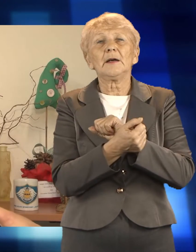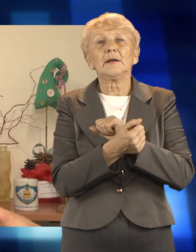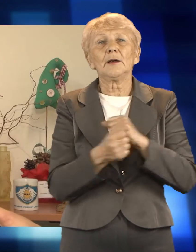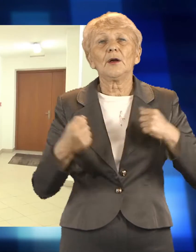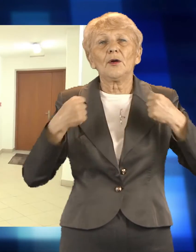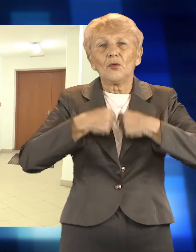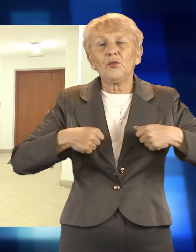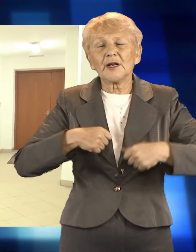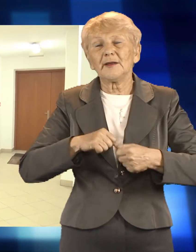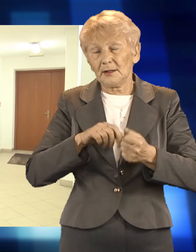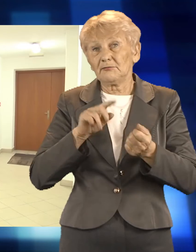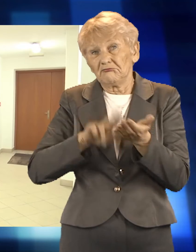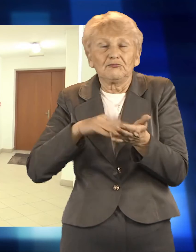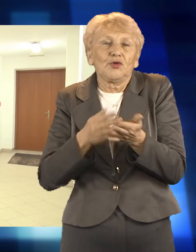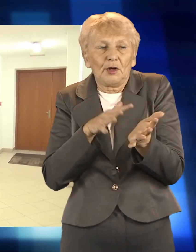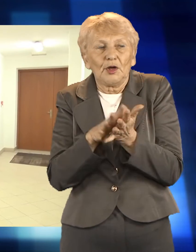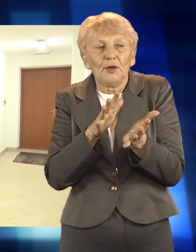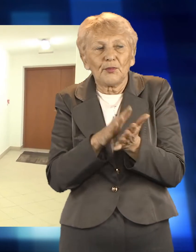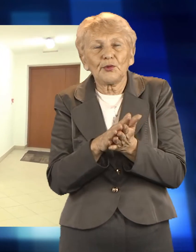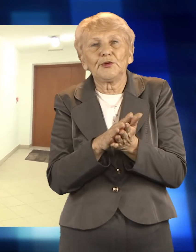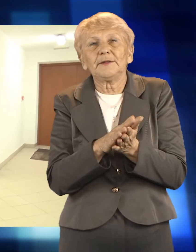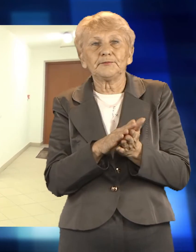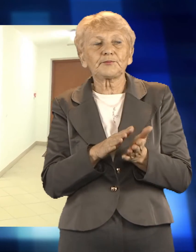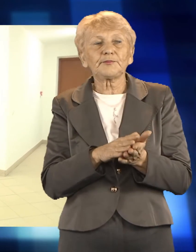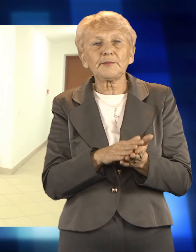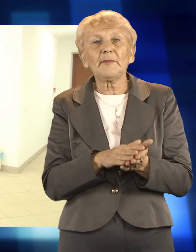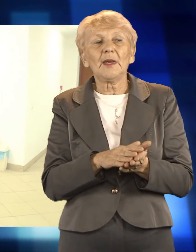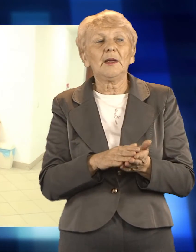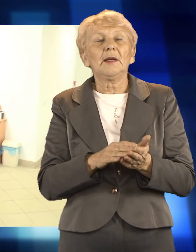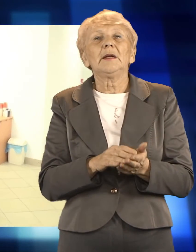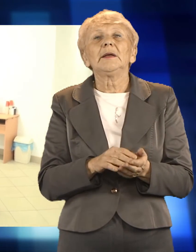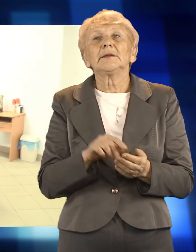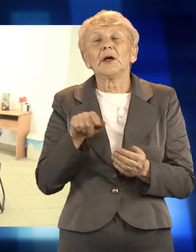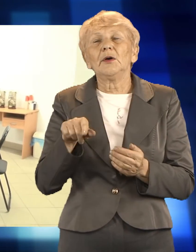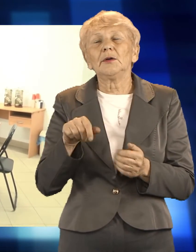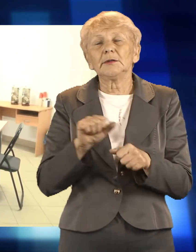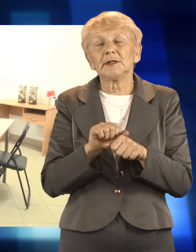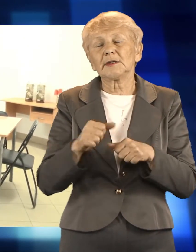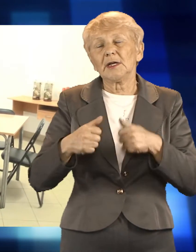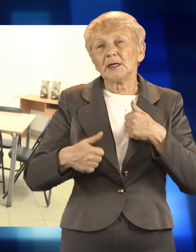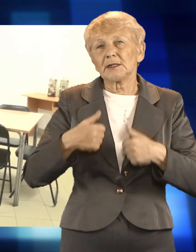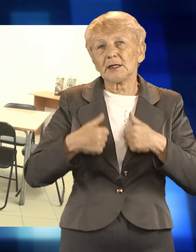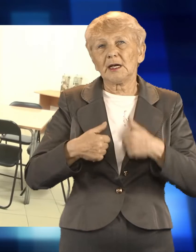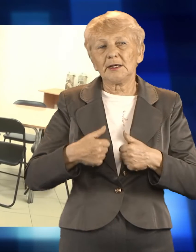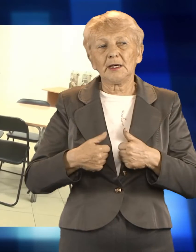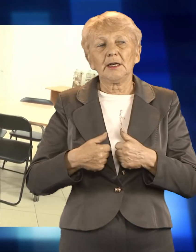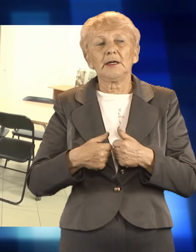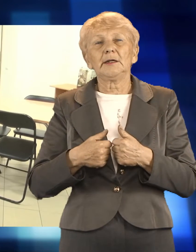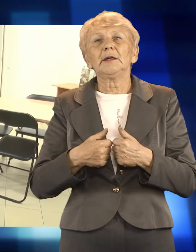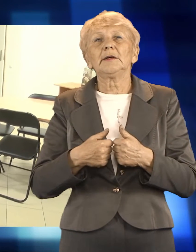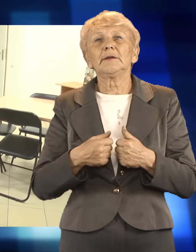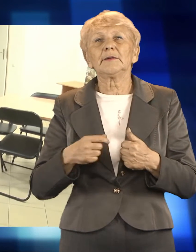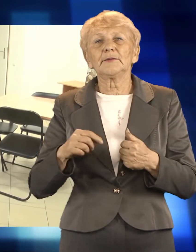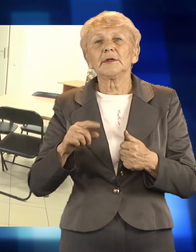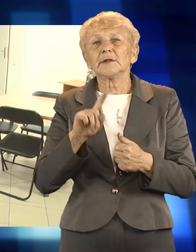zabiegi higieniczne. Taka forma pomocy to nowość w naszym mieście, a w ramach ogłoszonego przez magistrat konkursu zadanie to realizuje Stowarzyszenie Pracownia Przyszłości,